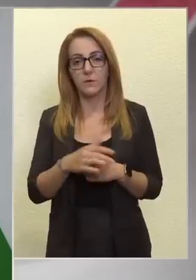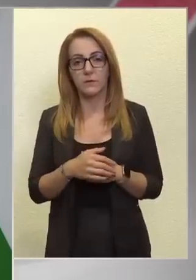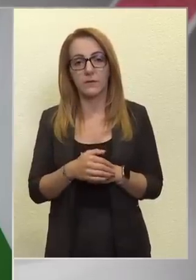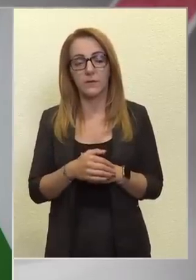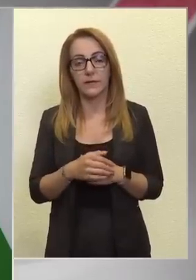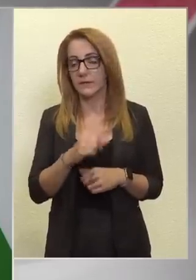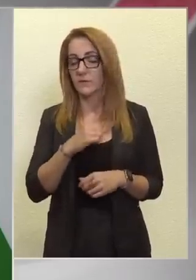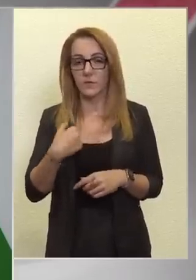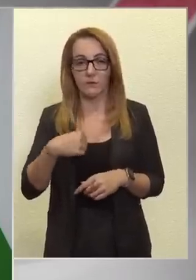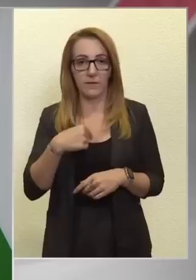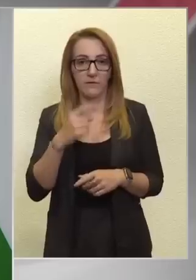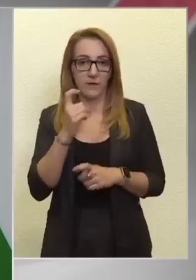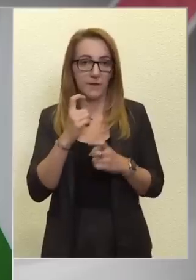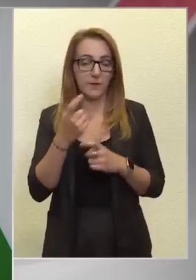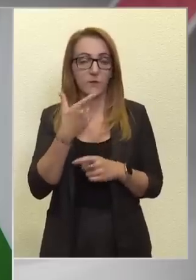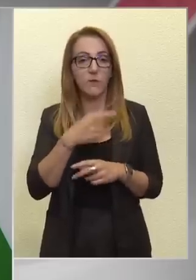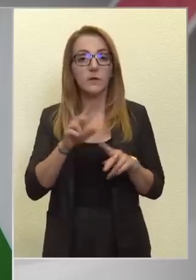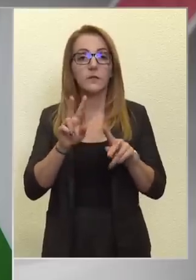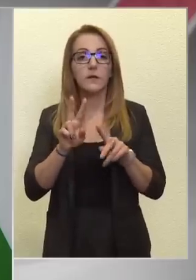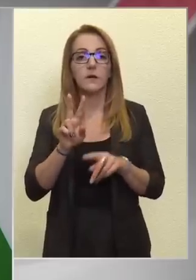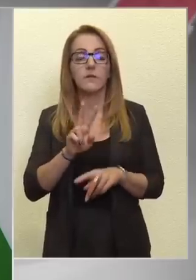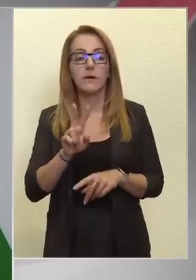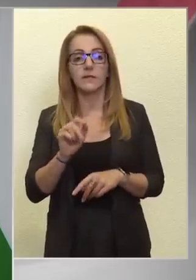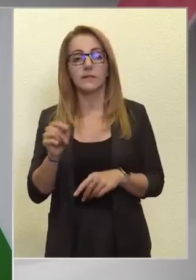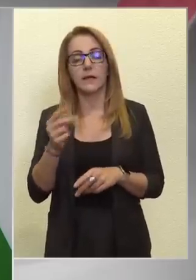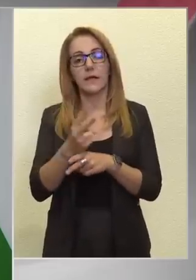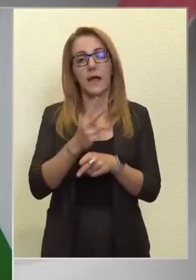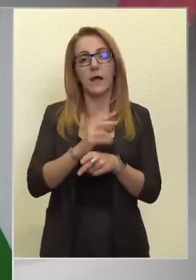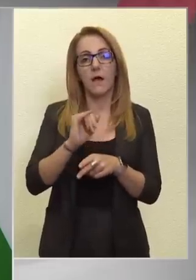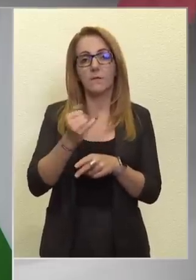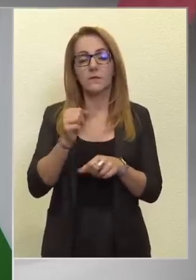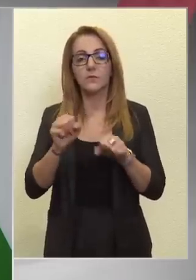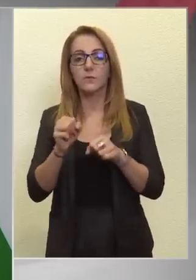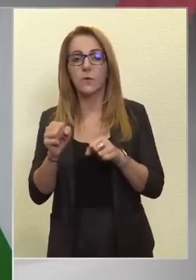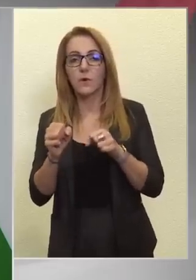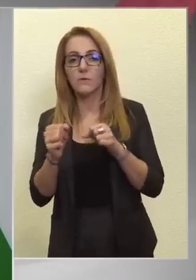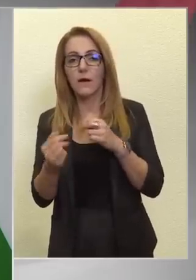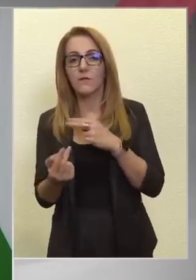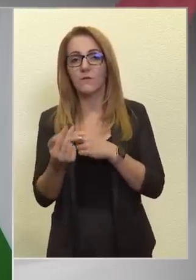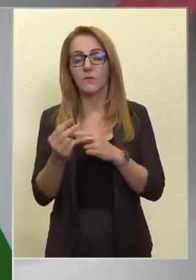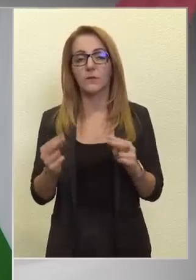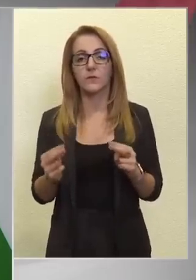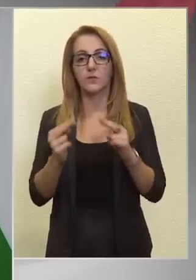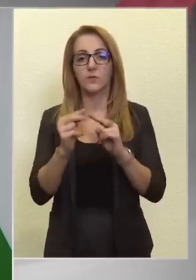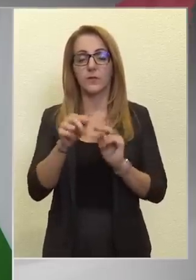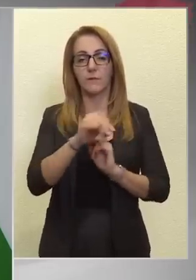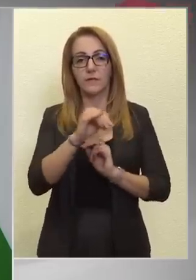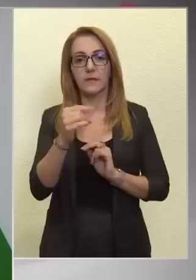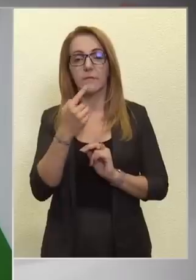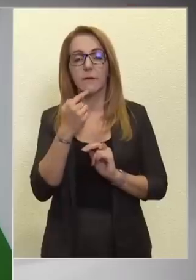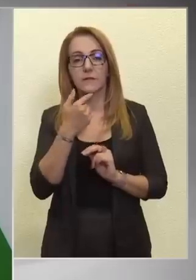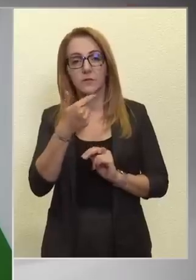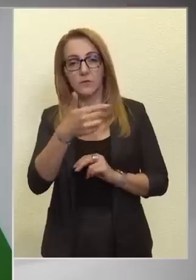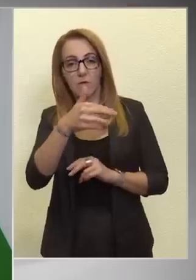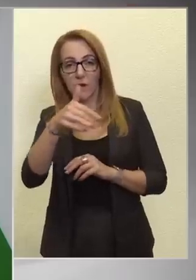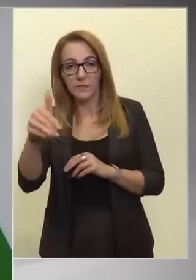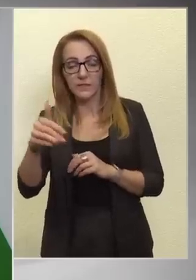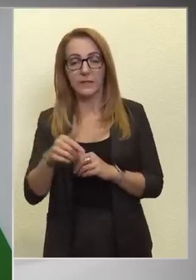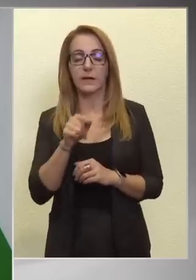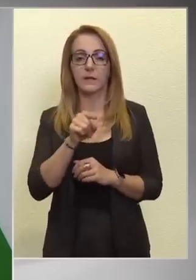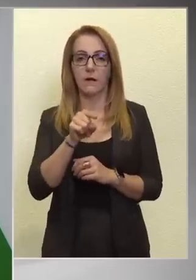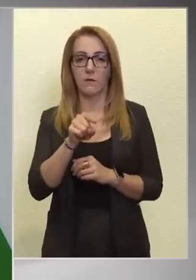csak a mi véleményünk volt. Volt egy verszályi állam- és kormányfői csúcs idén március 20-valahanyadikán,